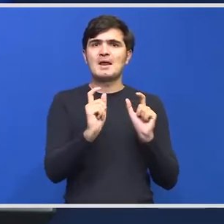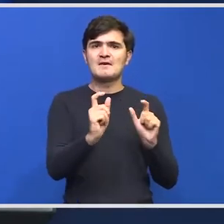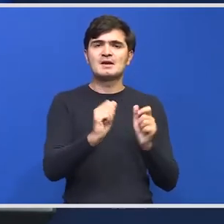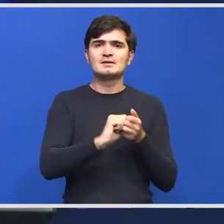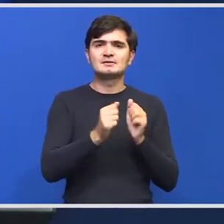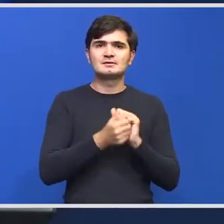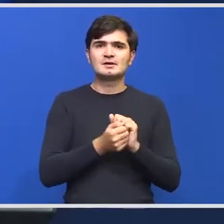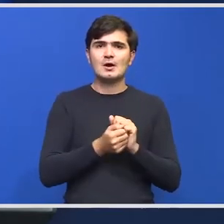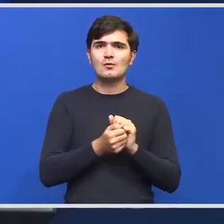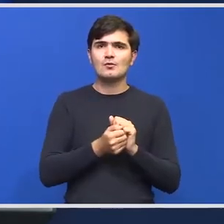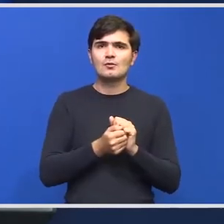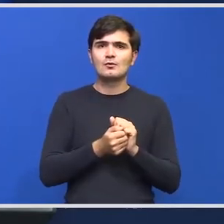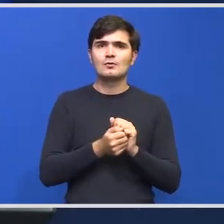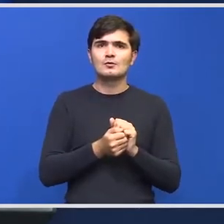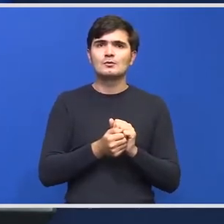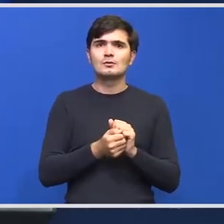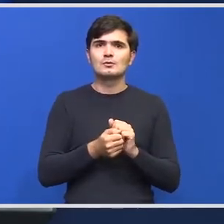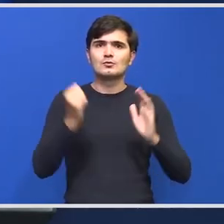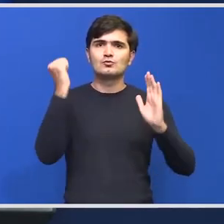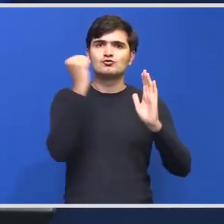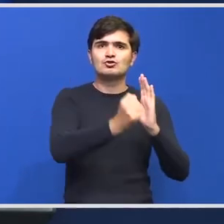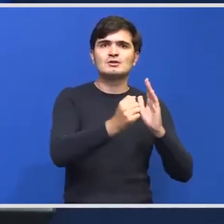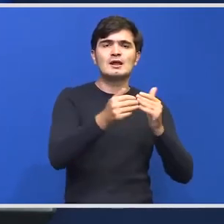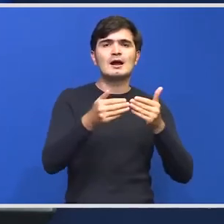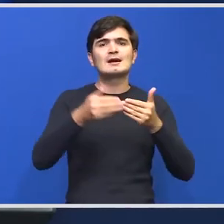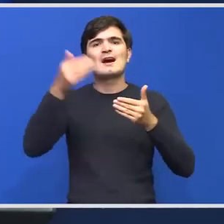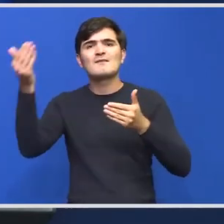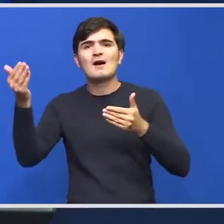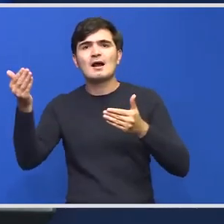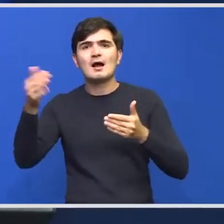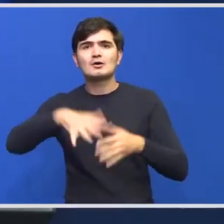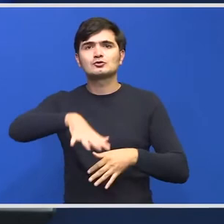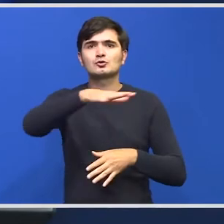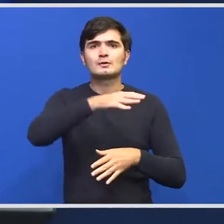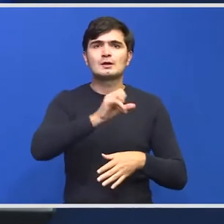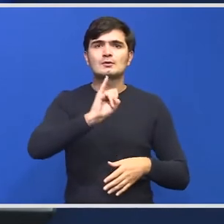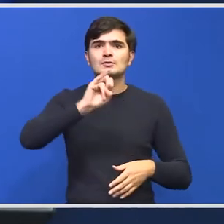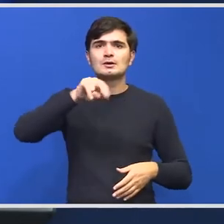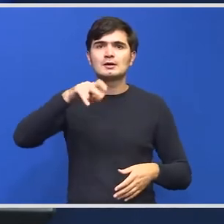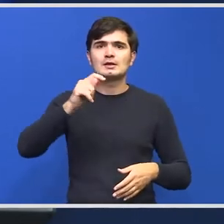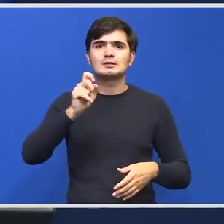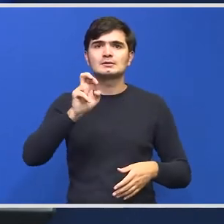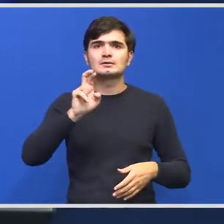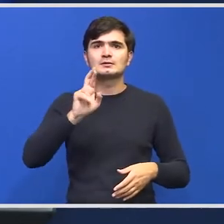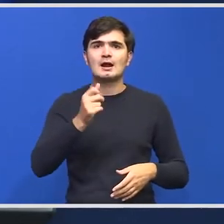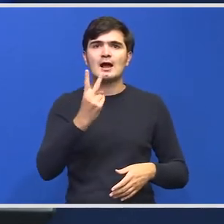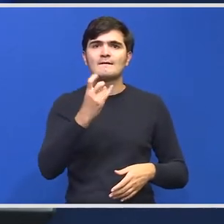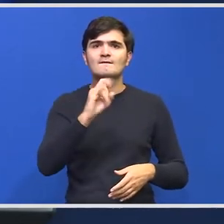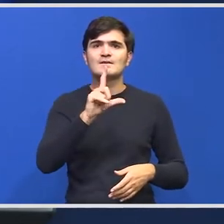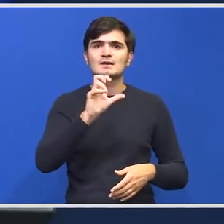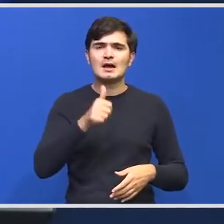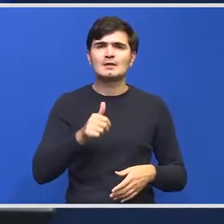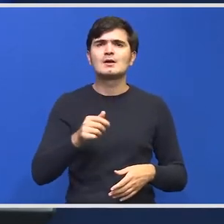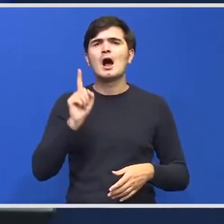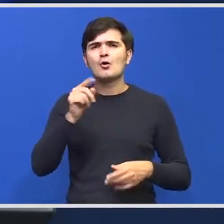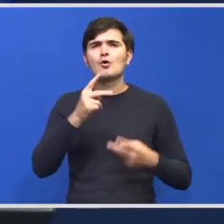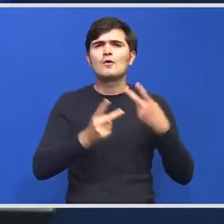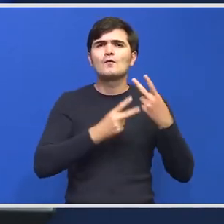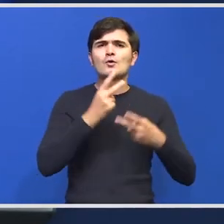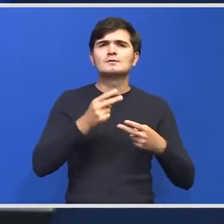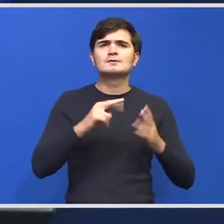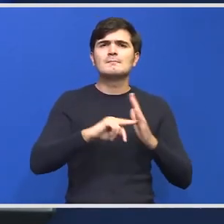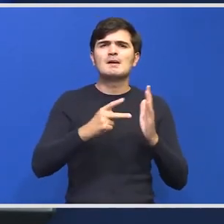extrageri în afara intravilanelor acolo mergem pe metodele clasice de alungare dacă produc pagube la ferme